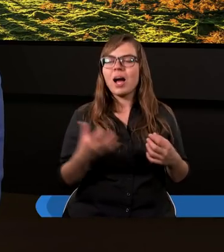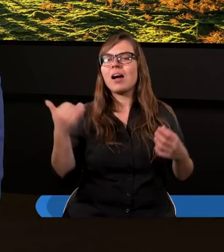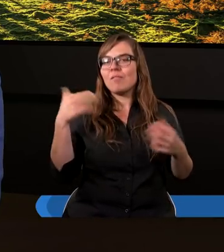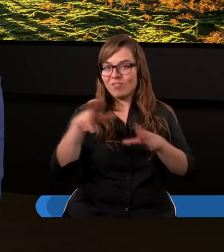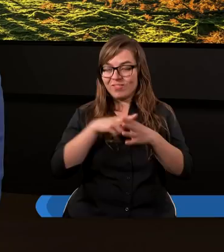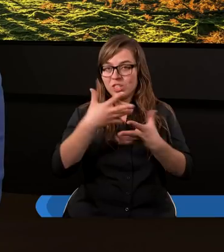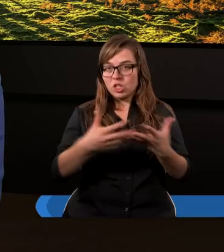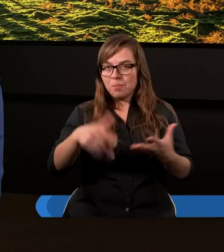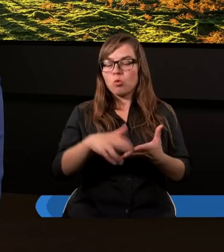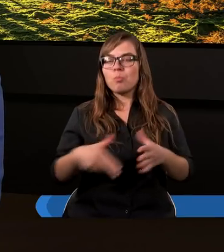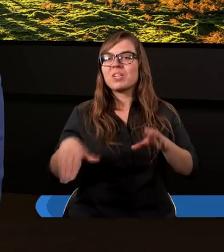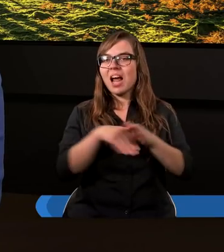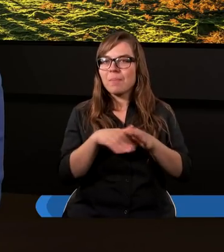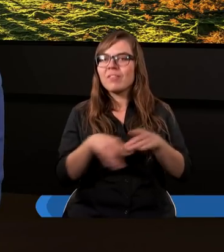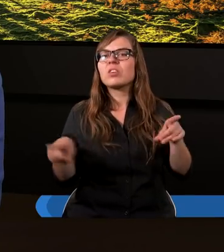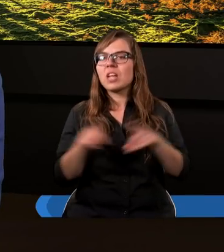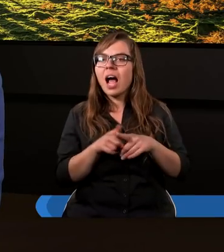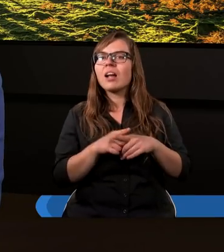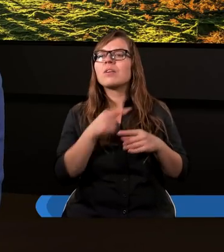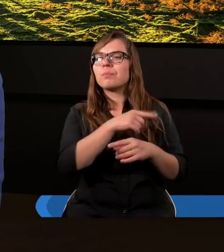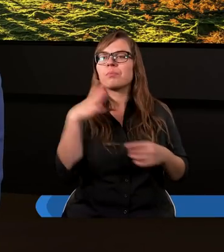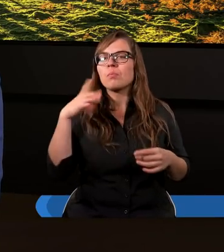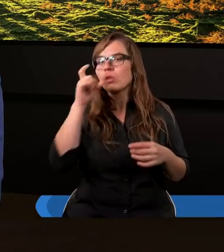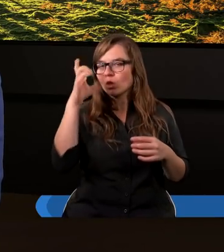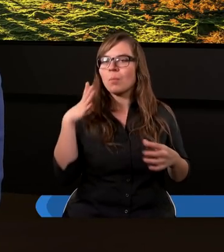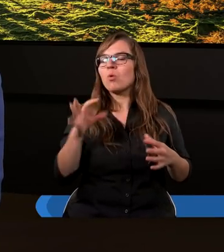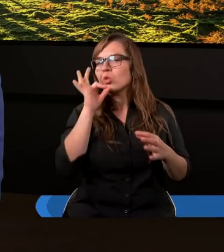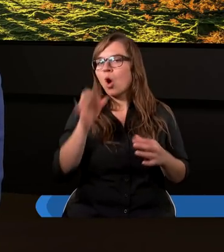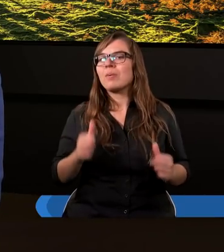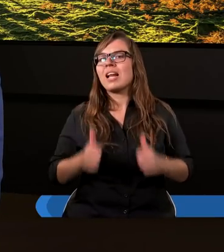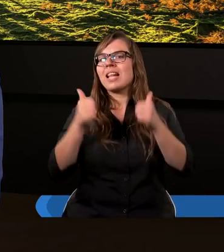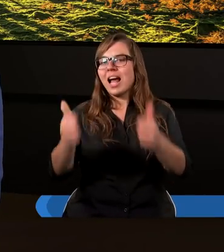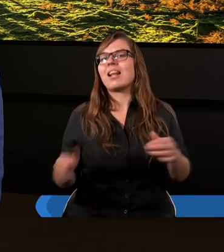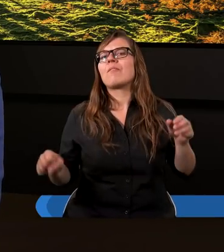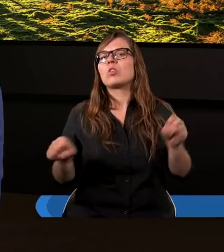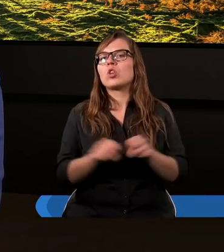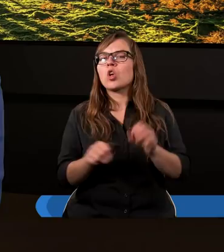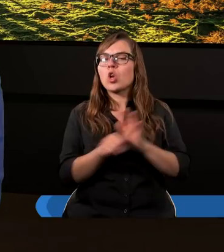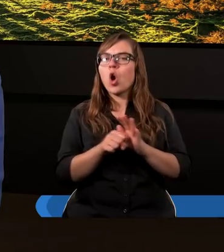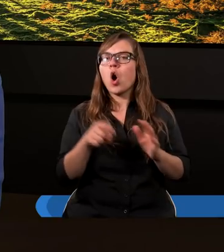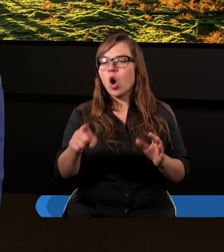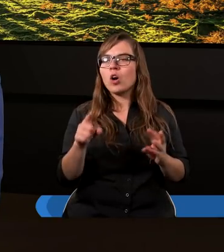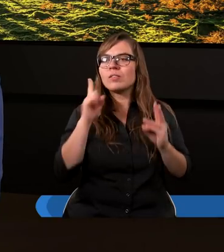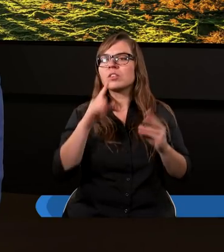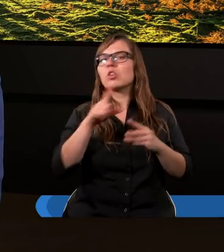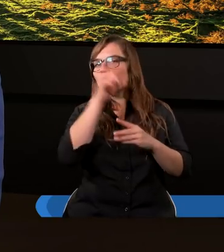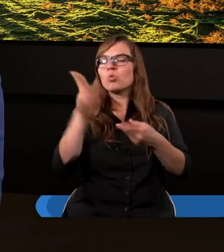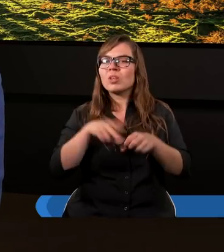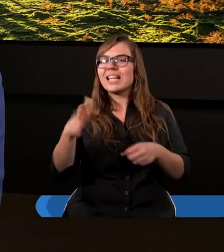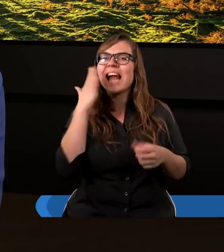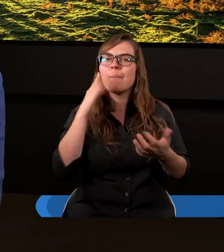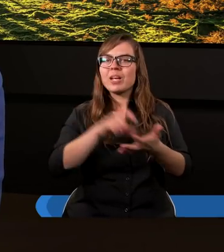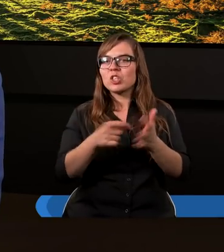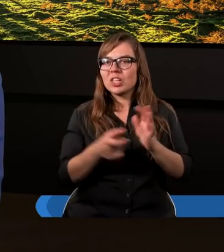w której przebywał, był człowiekiem, który był dobrze nastawiony do ludzi, którzy tam zamieszkiwali.